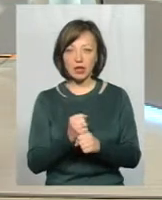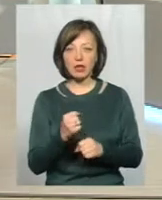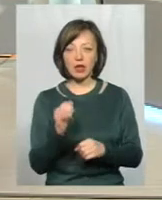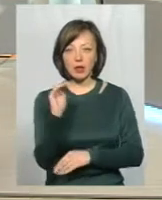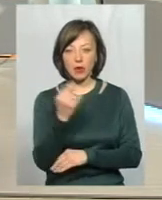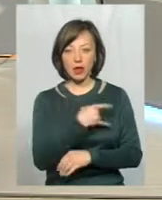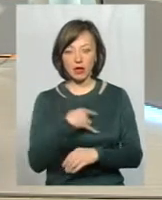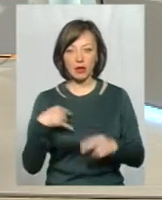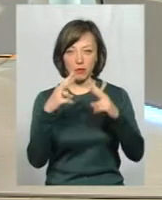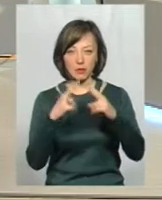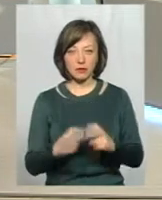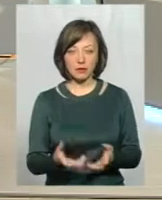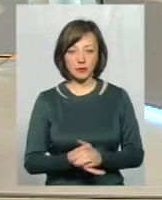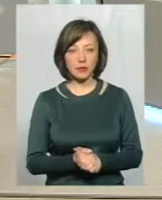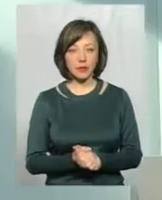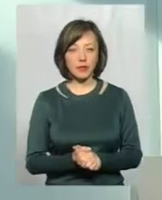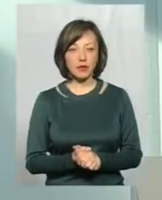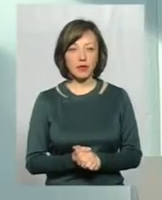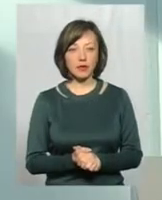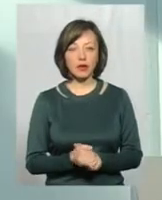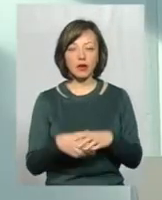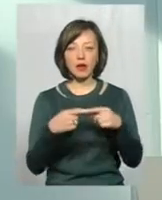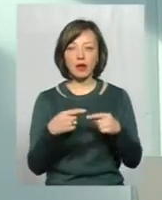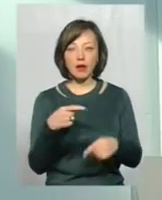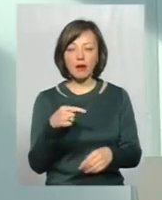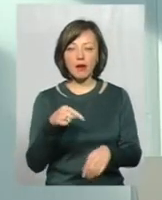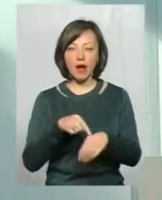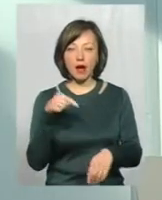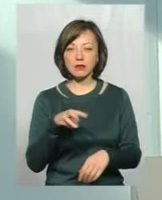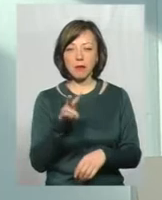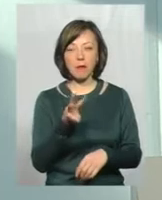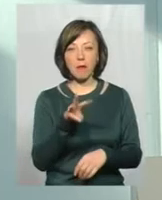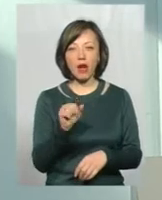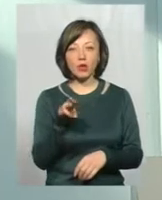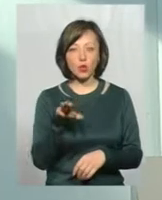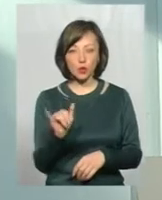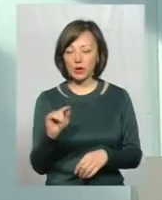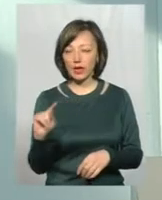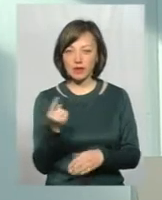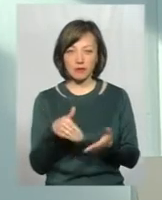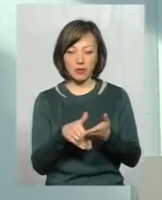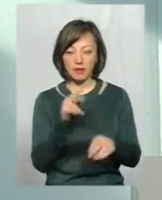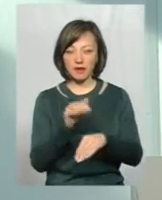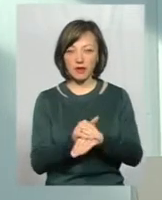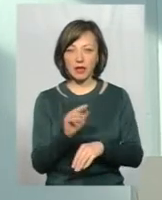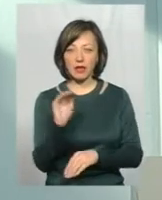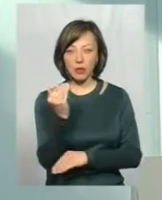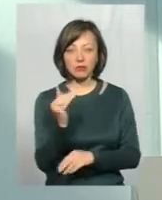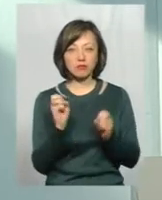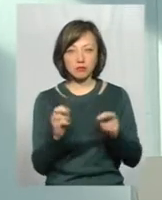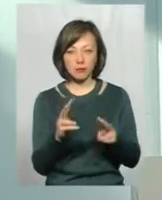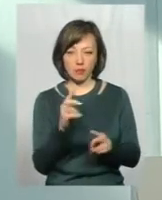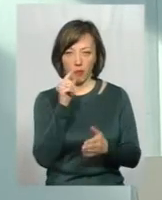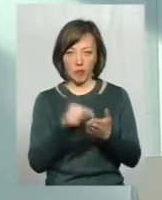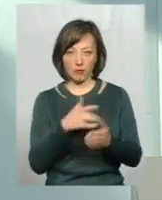рентгенологічного обслідування, якщо це йому не показано. Так що реакція МОНТУ – це єдинний метод, який може виявити дитина, який угрожаємий по